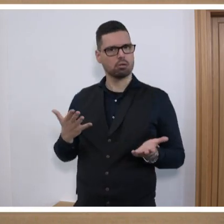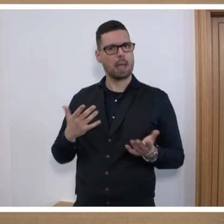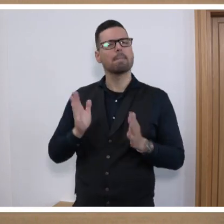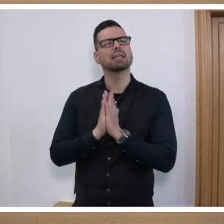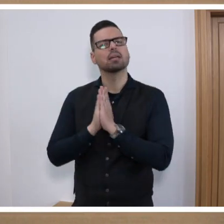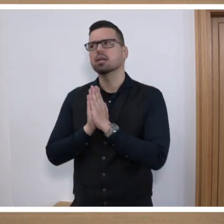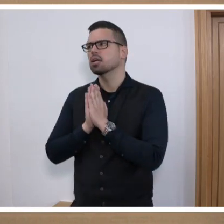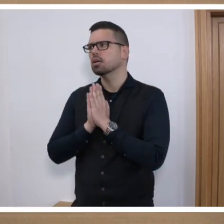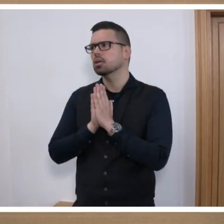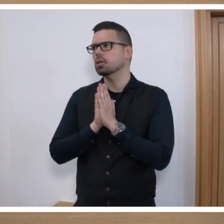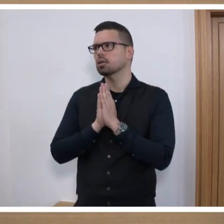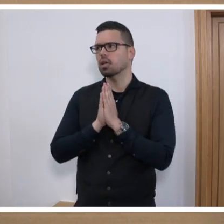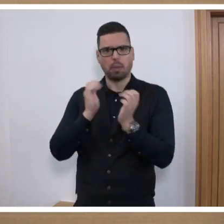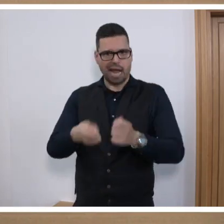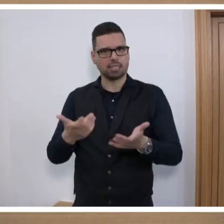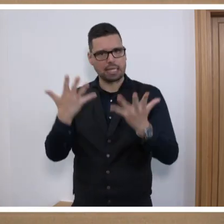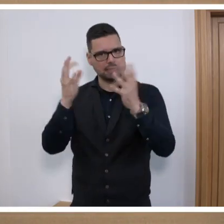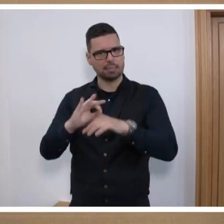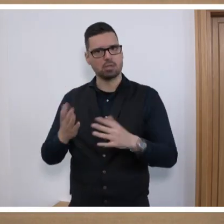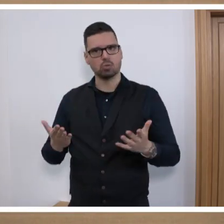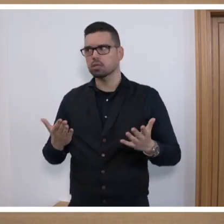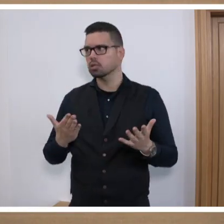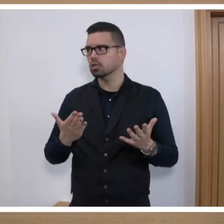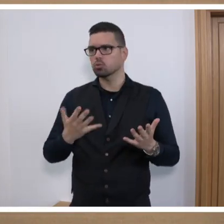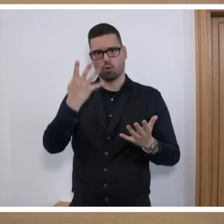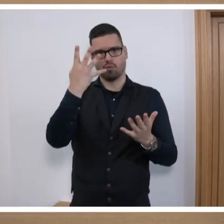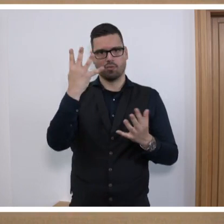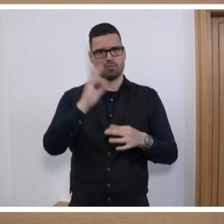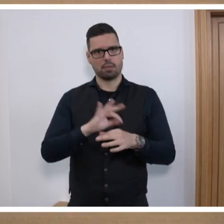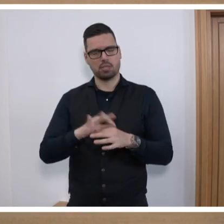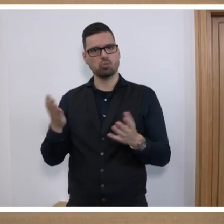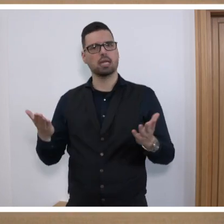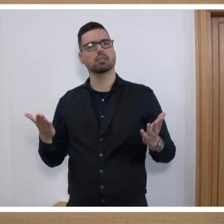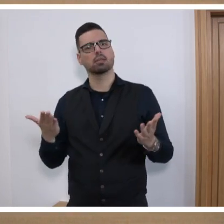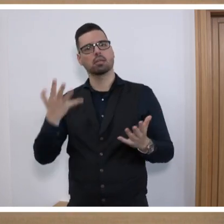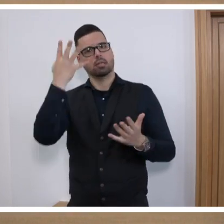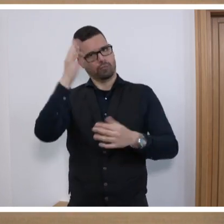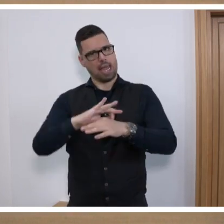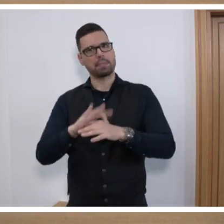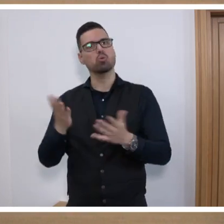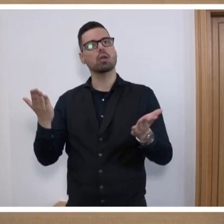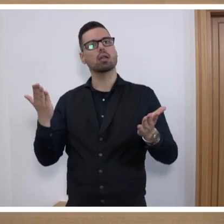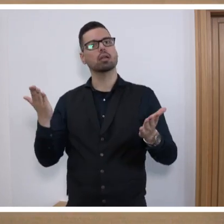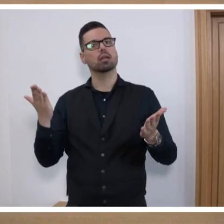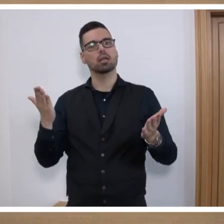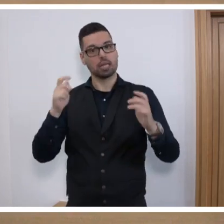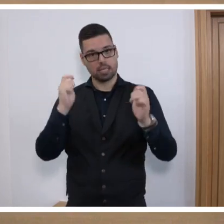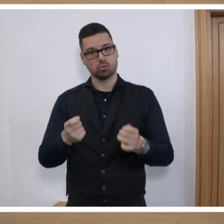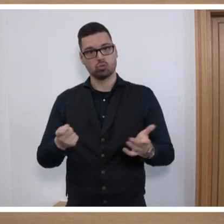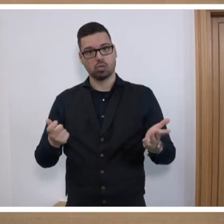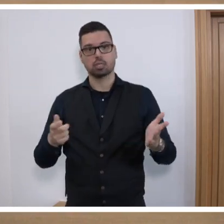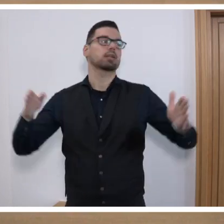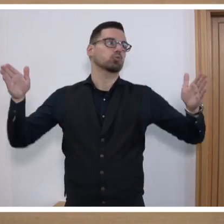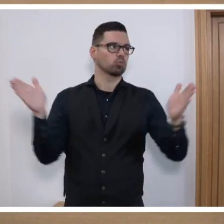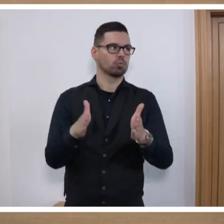Bitte? Korrespondieren, einen Antrag haben wir gestellt. Also müsste ich noch vier Minuten haben. Gibt es keinen Zuschlag? Gibt es keinen Zuschlag? So, dann mache ich es ganz